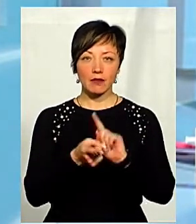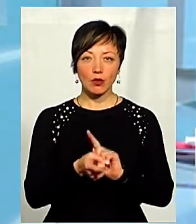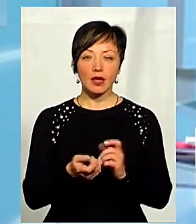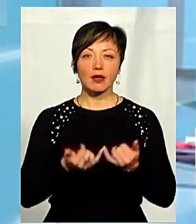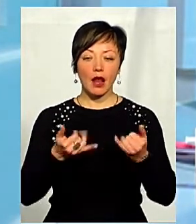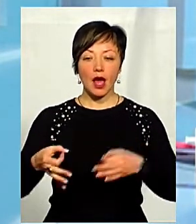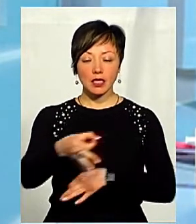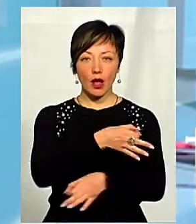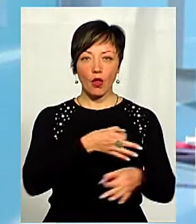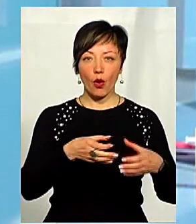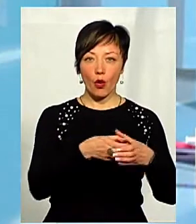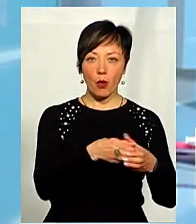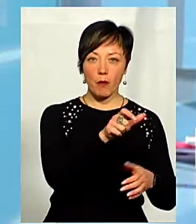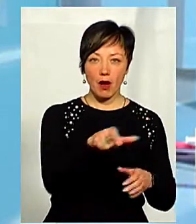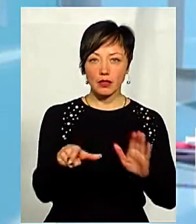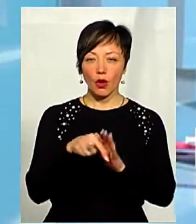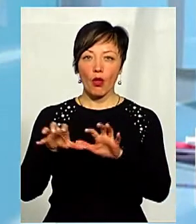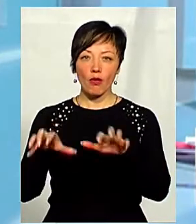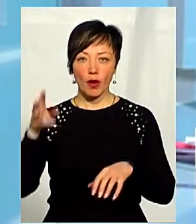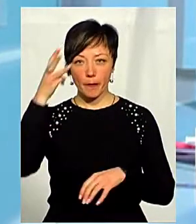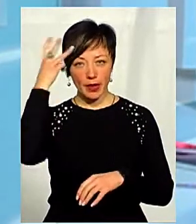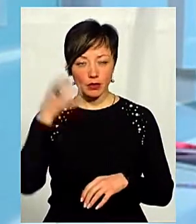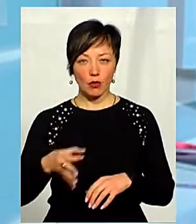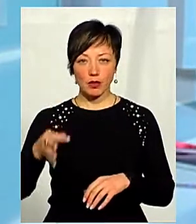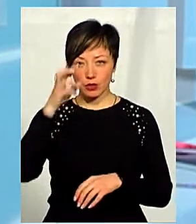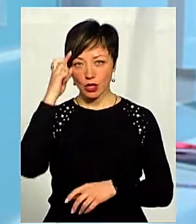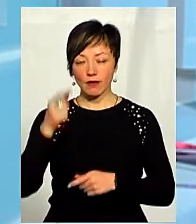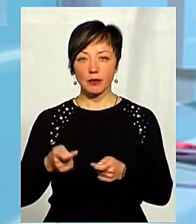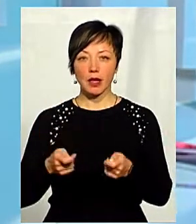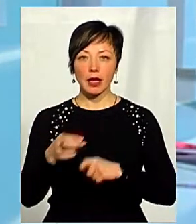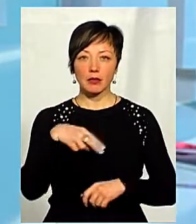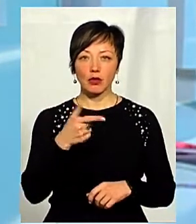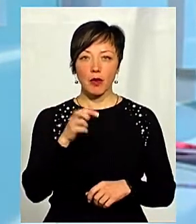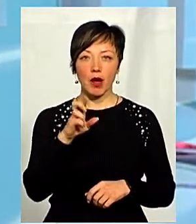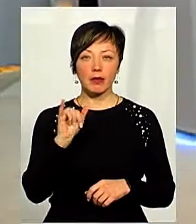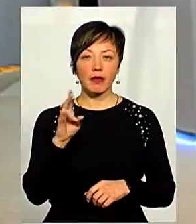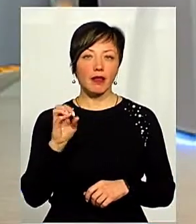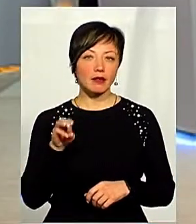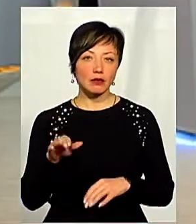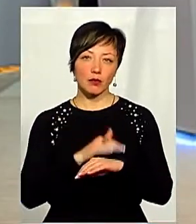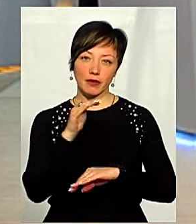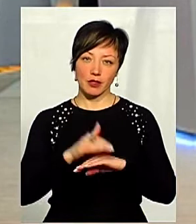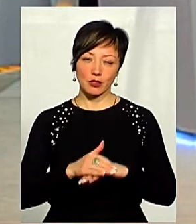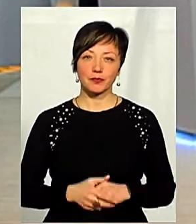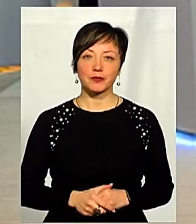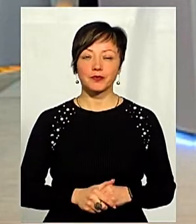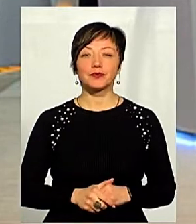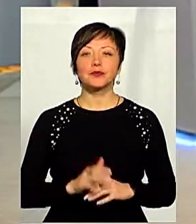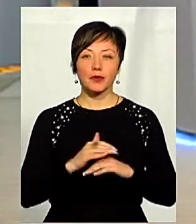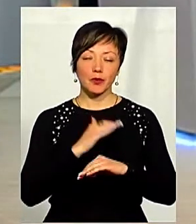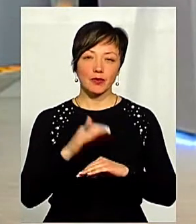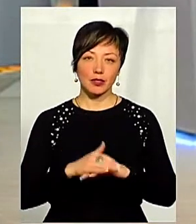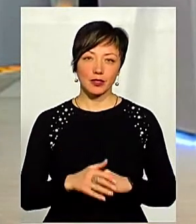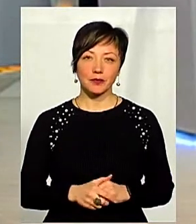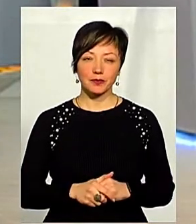майданчик для діалогу громади із головою Хмельницької обласної державної адміністрації Дмитром Габінетом. Добрий вечір! Добрий